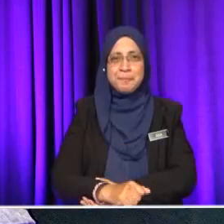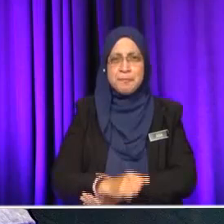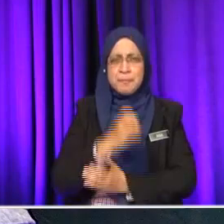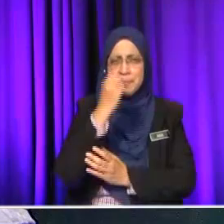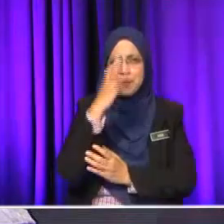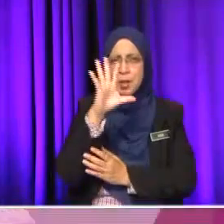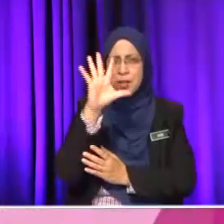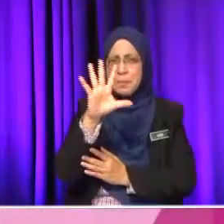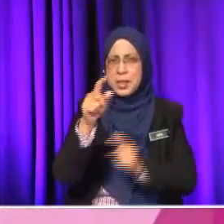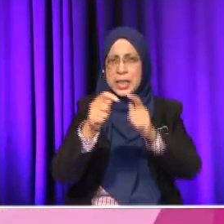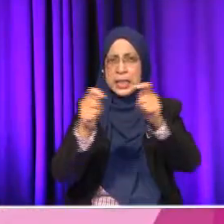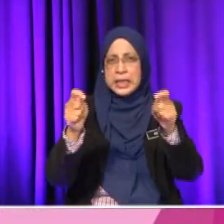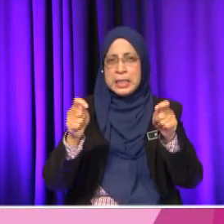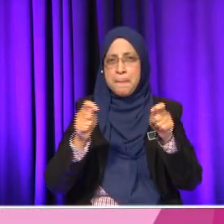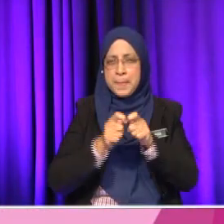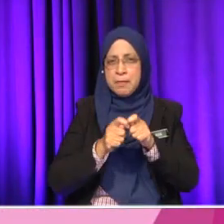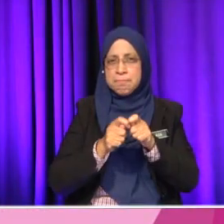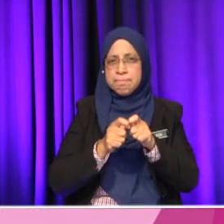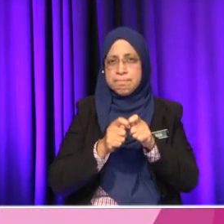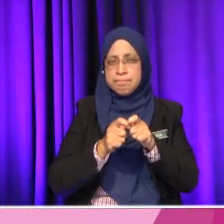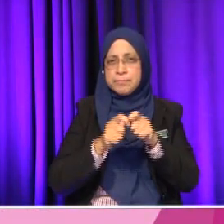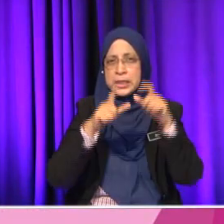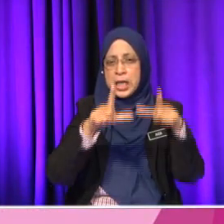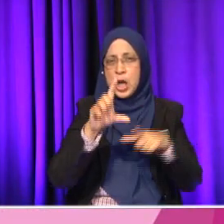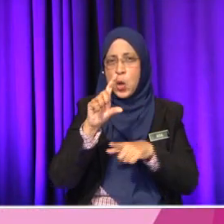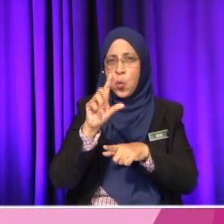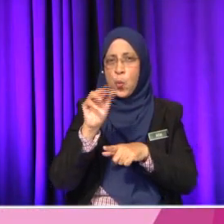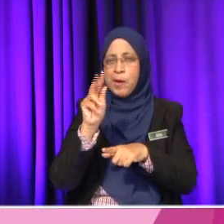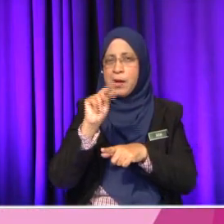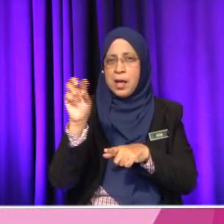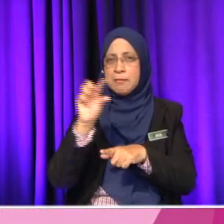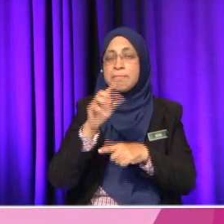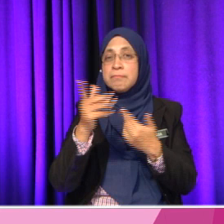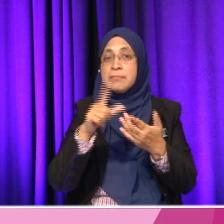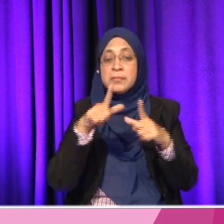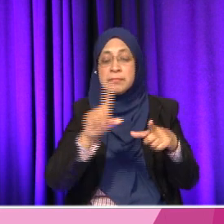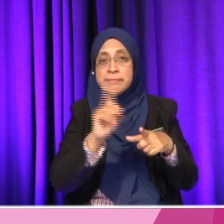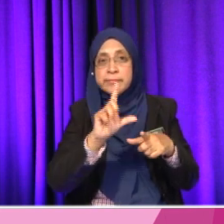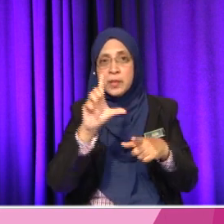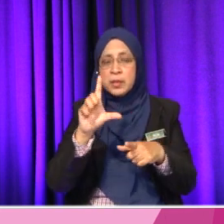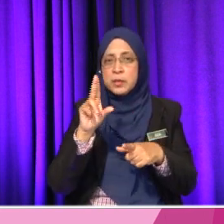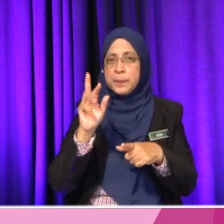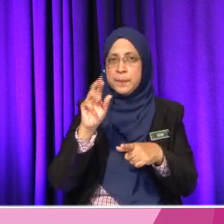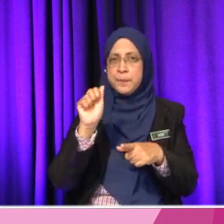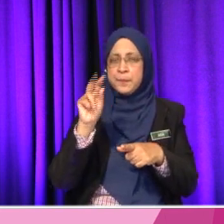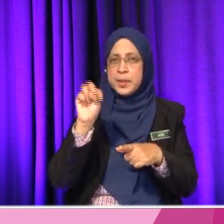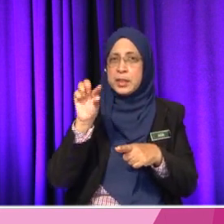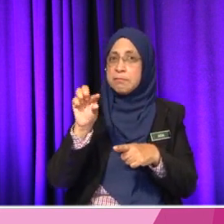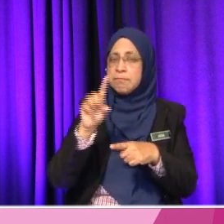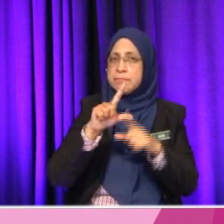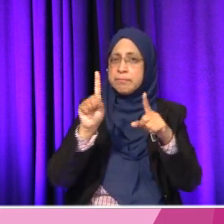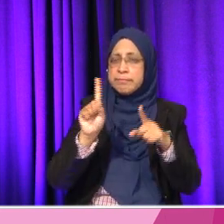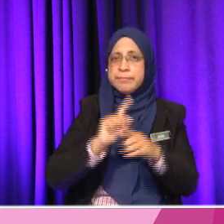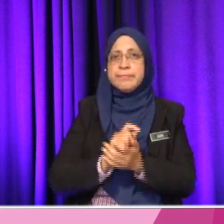Nyatakan lima lokasi pemasangan lurang dan kebuk pemeriksaan. Tadi dia tunjukkan pelan, kan? Ingat atau tak ingat ini? Itu Miza dah cakap sorang saja.